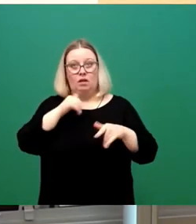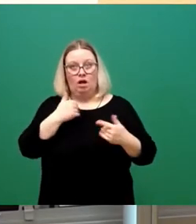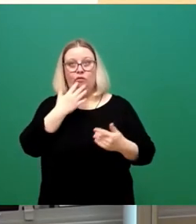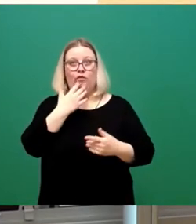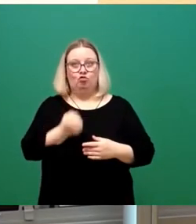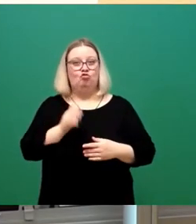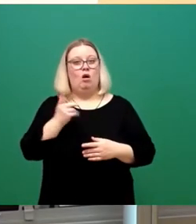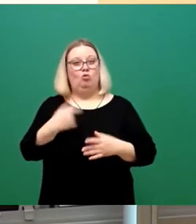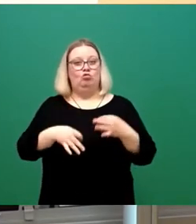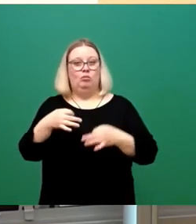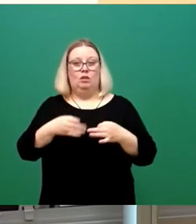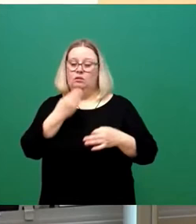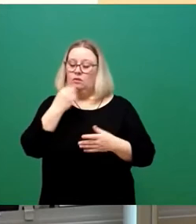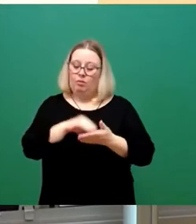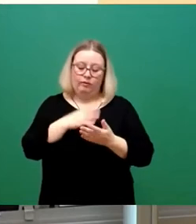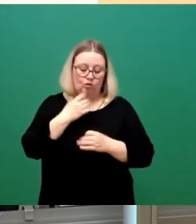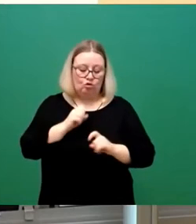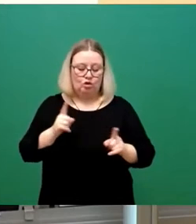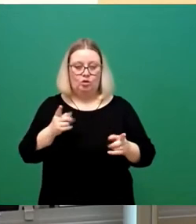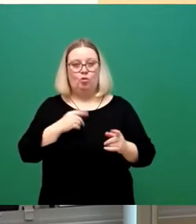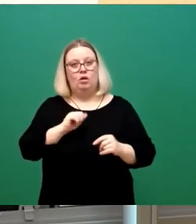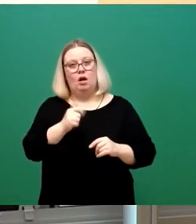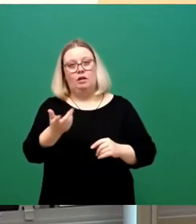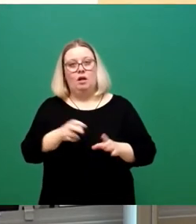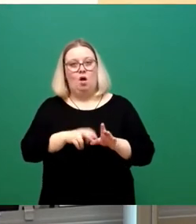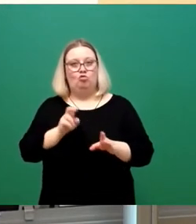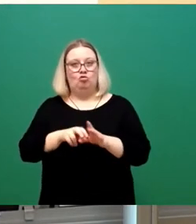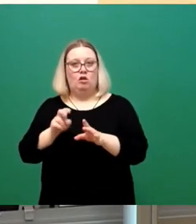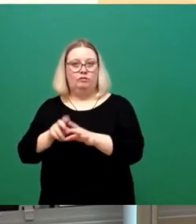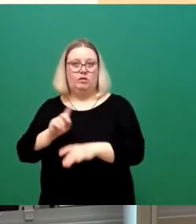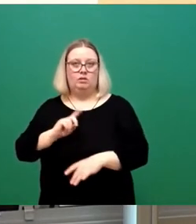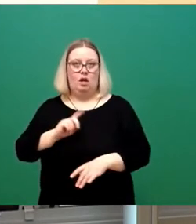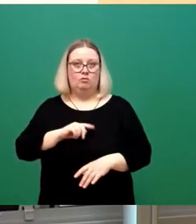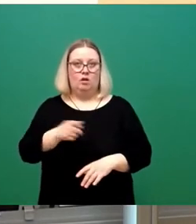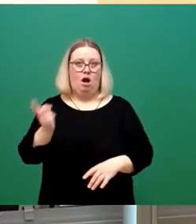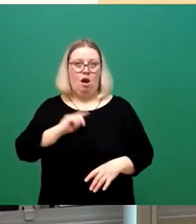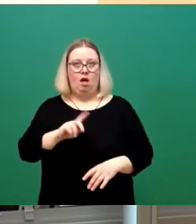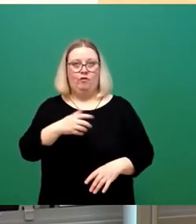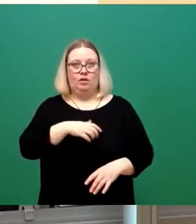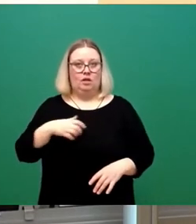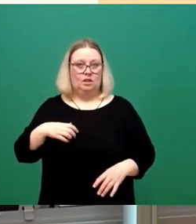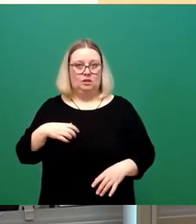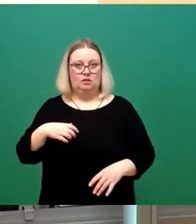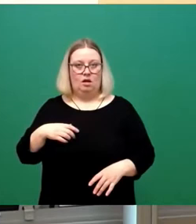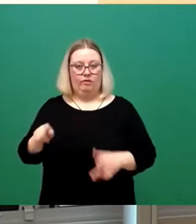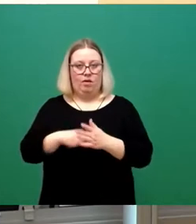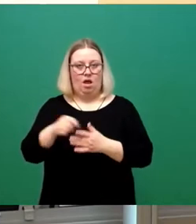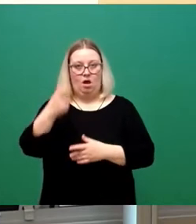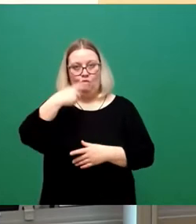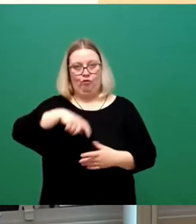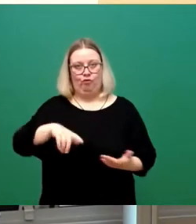Spiel nicht daran teilnehmen, wo einige ausgeschlossen werden, weil ich glaube, wir sind alle von den Dresdnerinnen und Dresdnern gewählt. Und